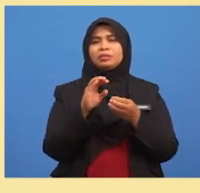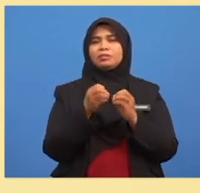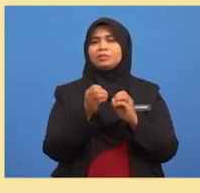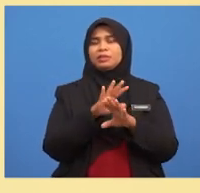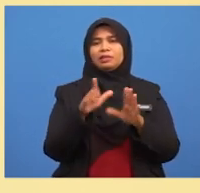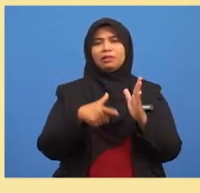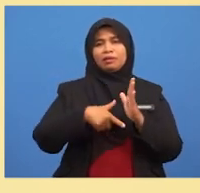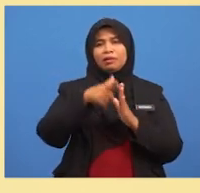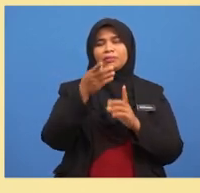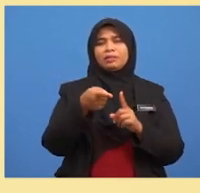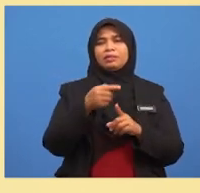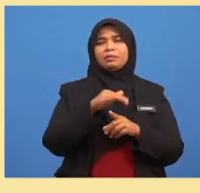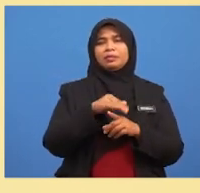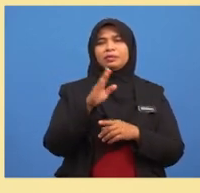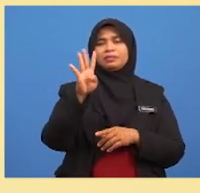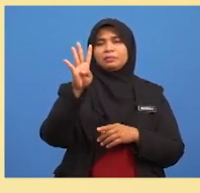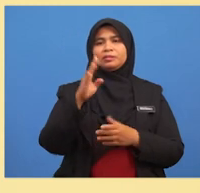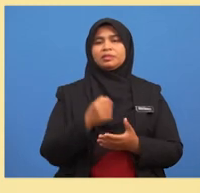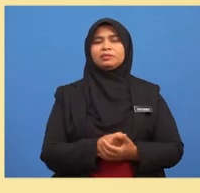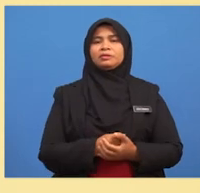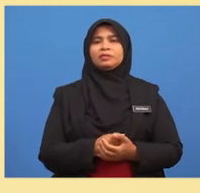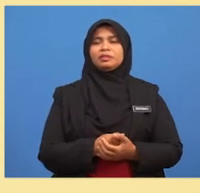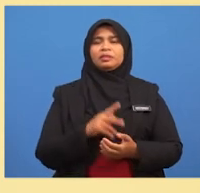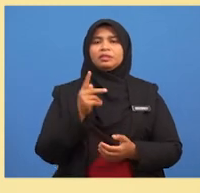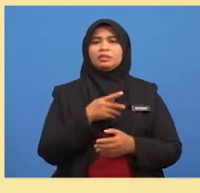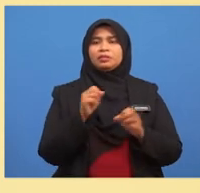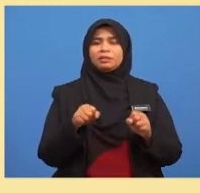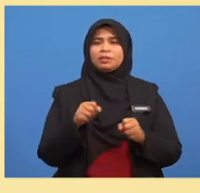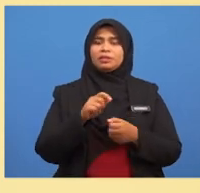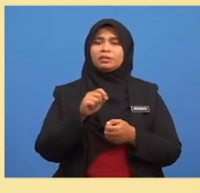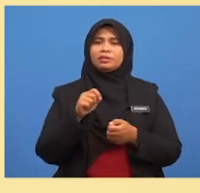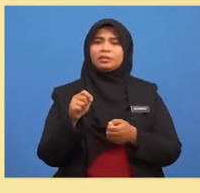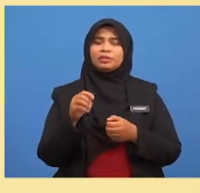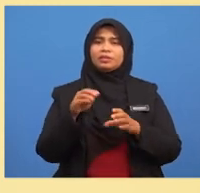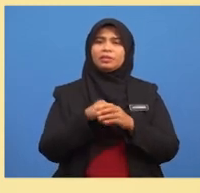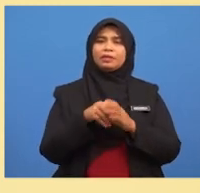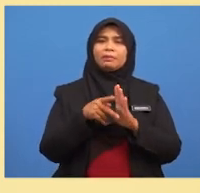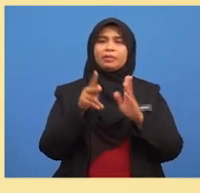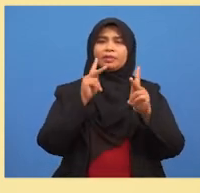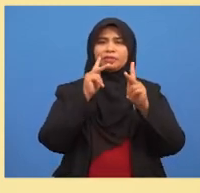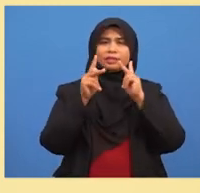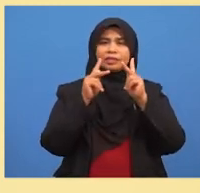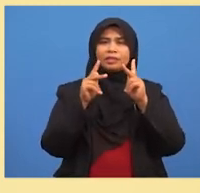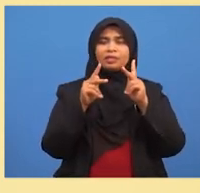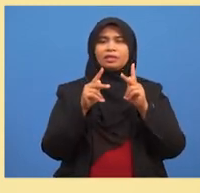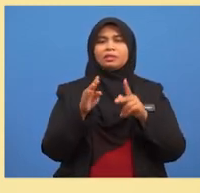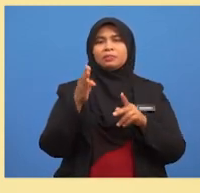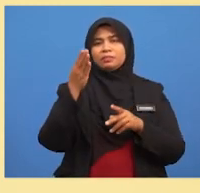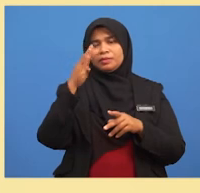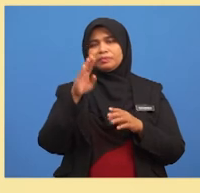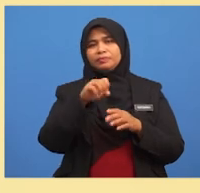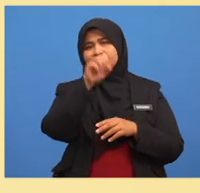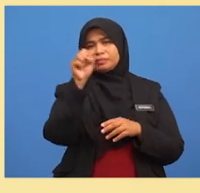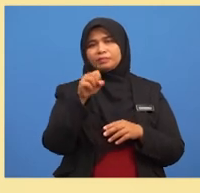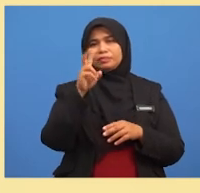tidak lebih daripada 4 Kita boleh menulisnya dalam perkataan Bagi